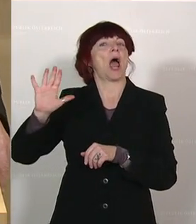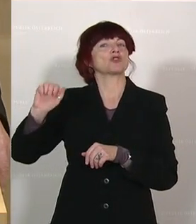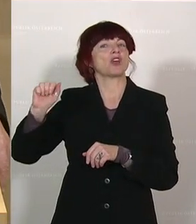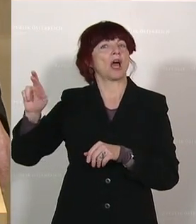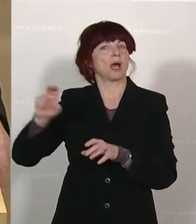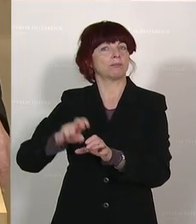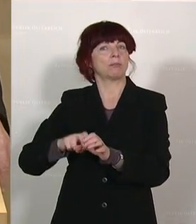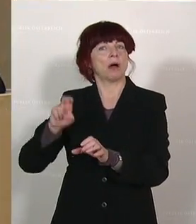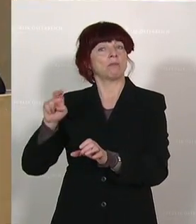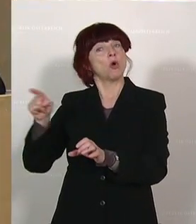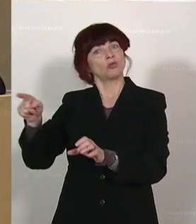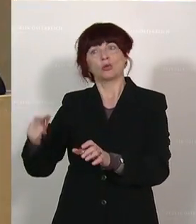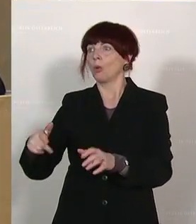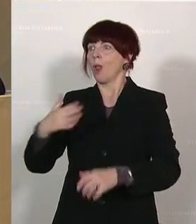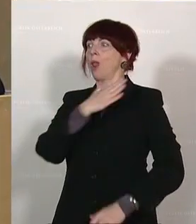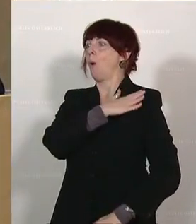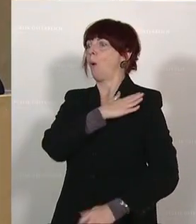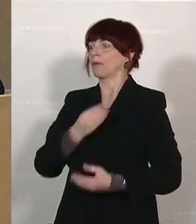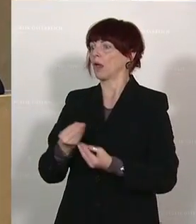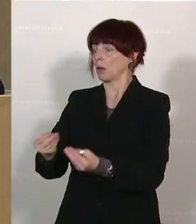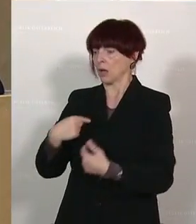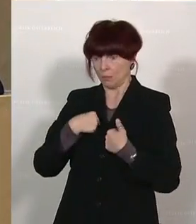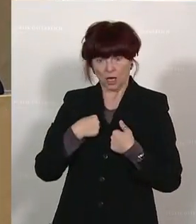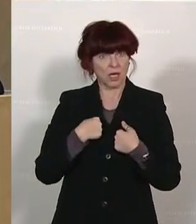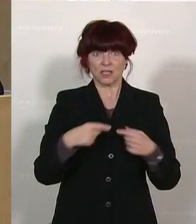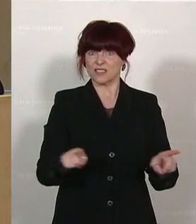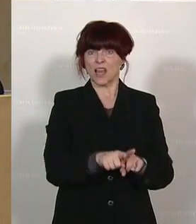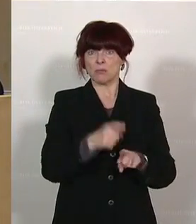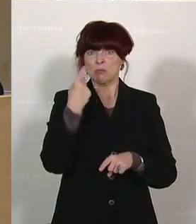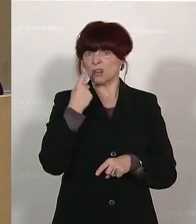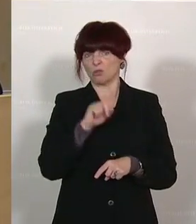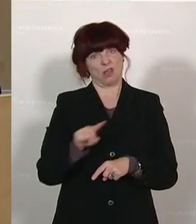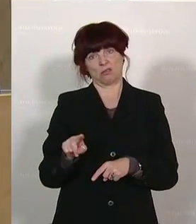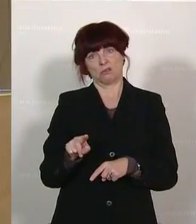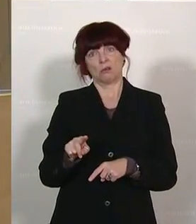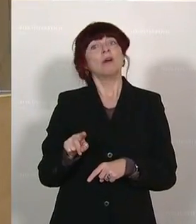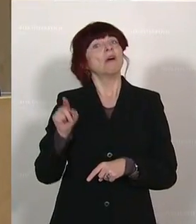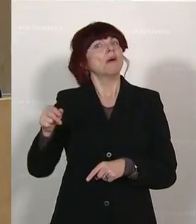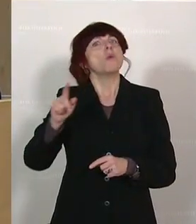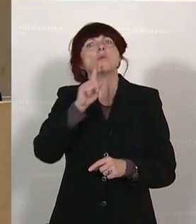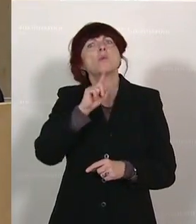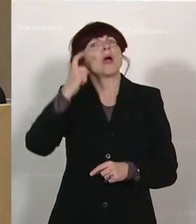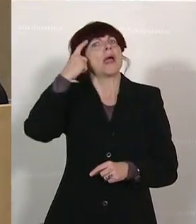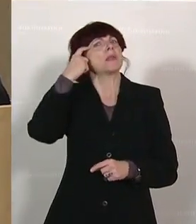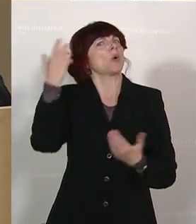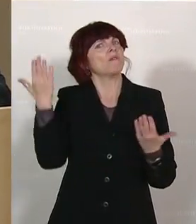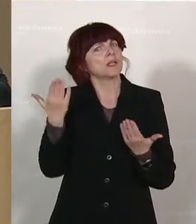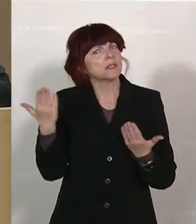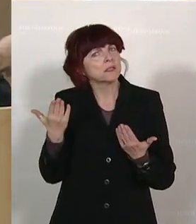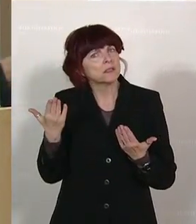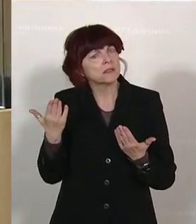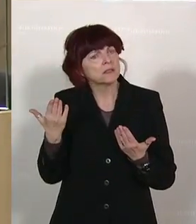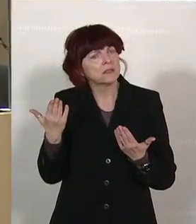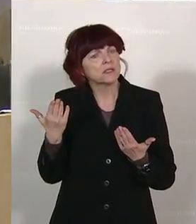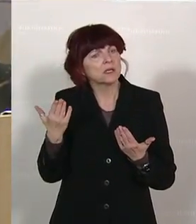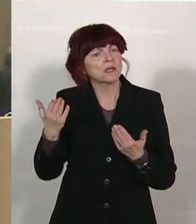gestreut. kann mich da natürlich überhaupt nicht anschließen, weil das Einzige, was mir in Erinnerung bleibt, liebe Kolleginnen und Kollegen, ist dieses